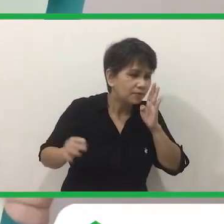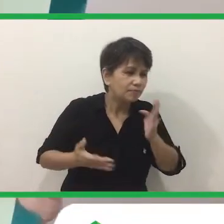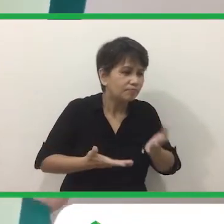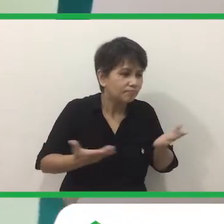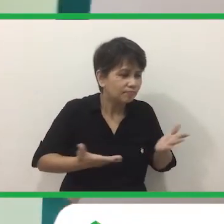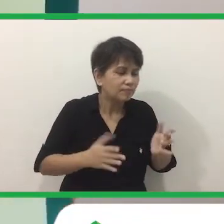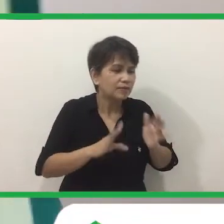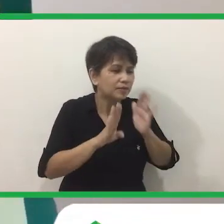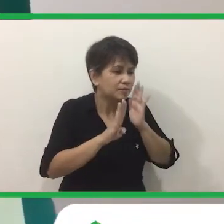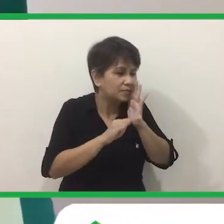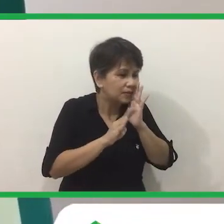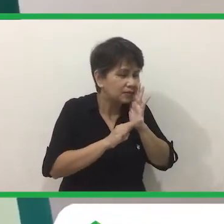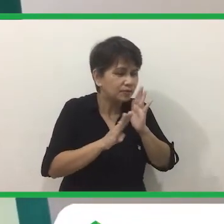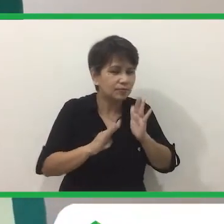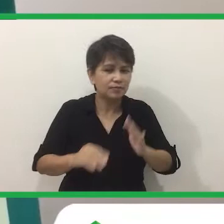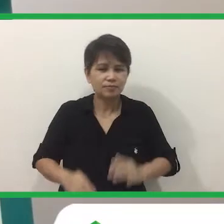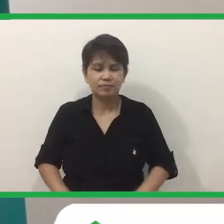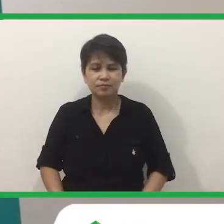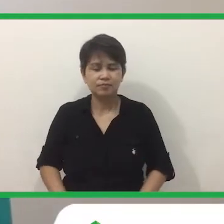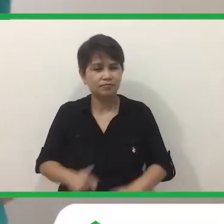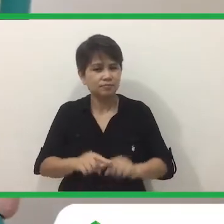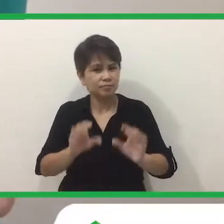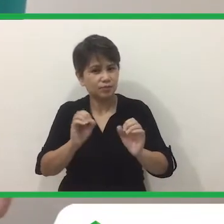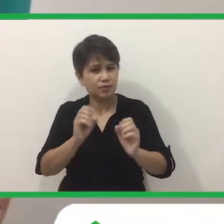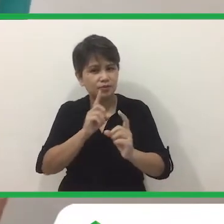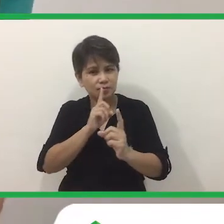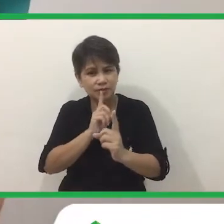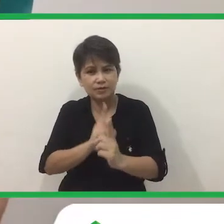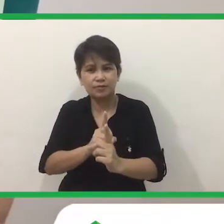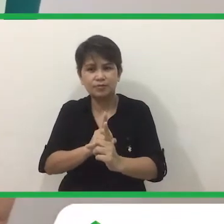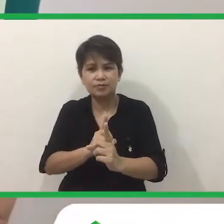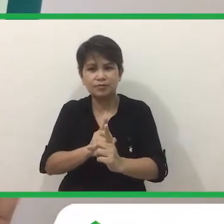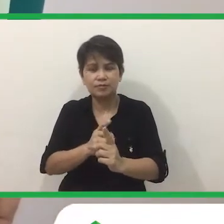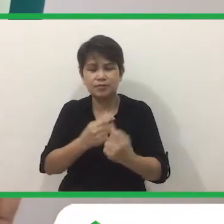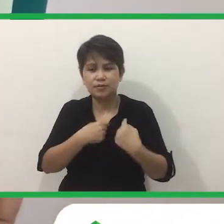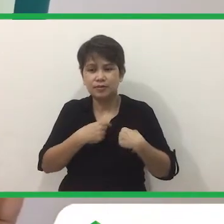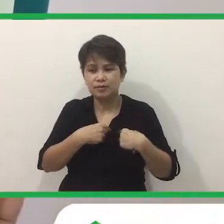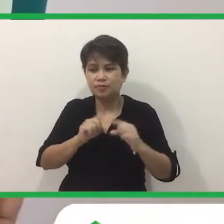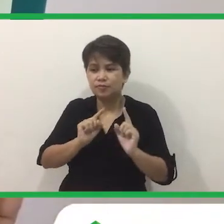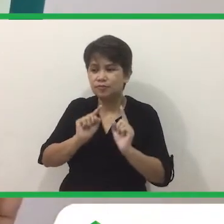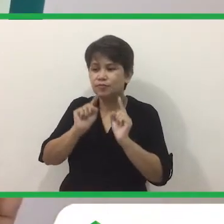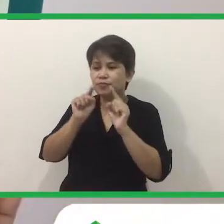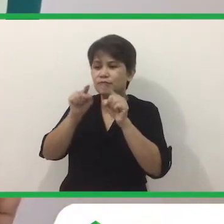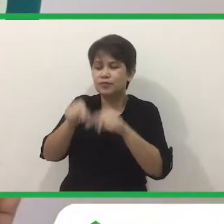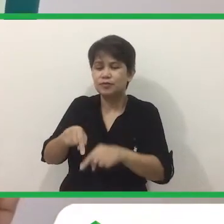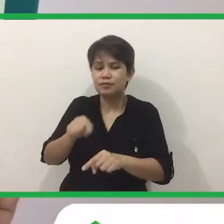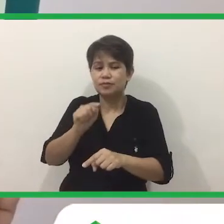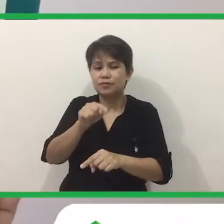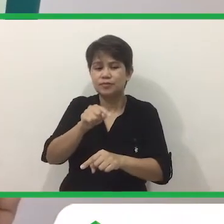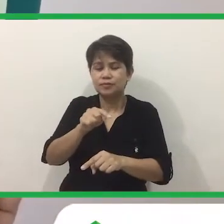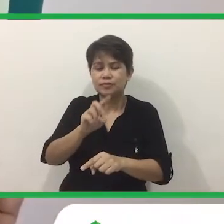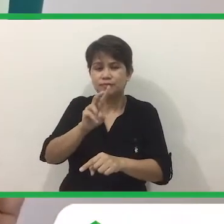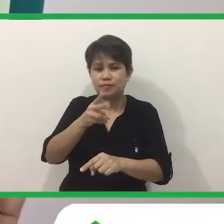Nasaan ka? Bingo Pero walang sumasagot Kaya Kumunta ako doon sa isang